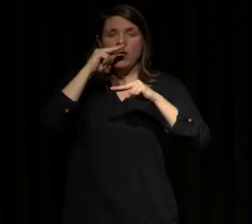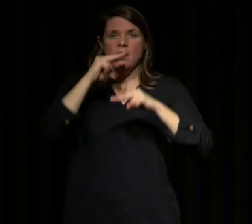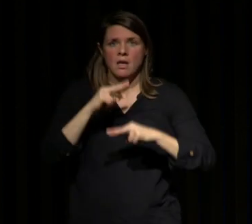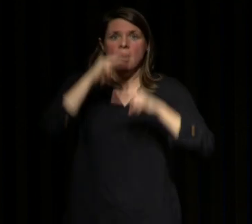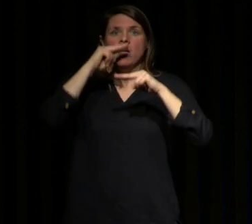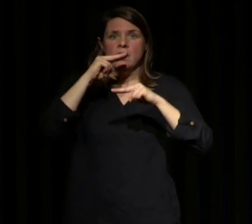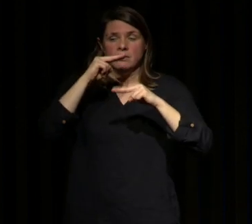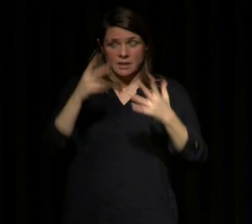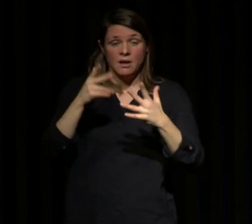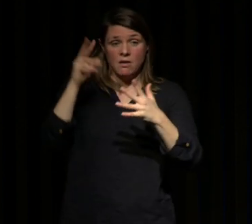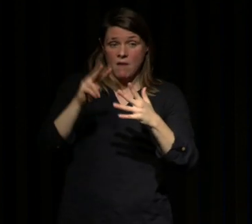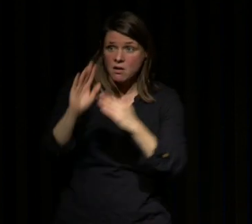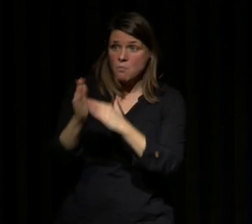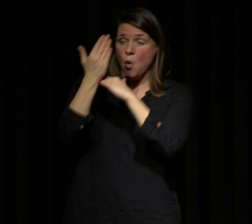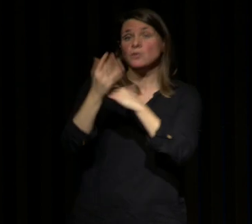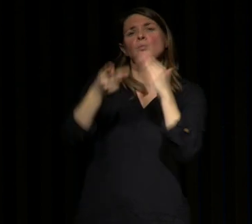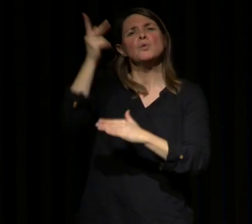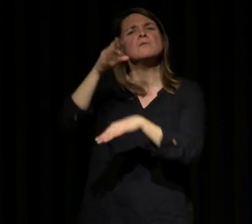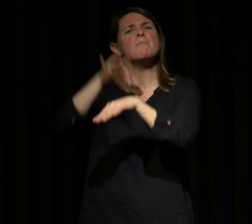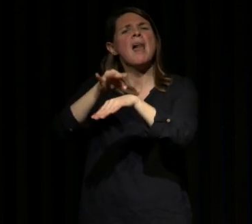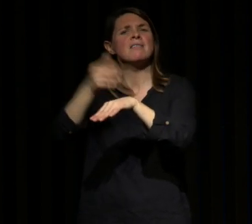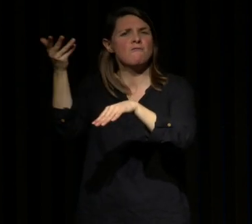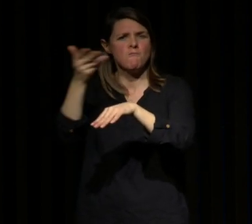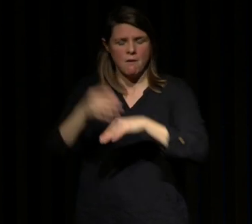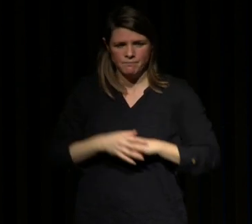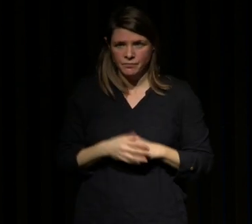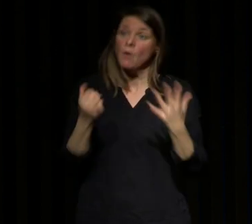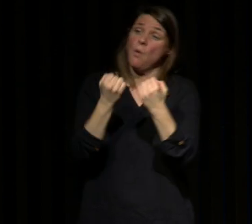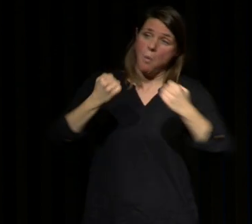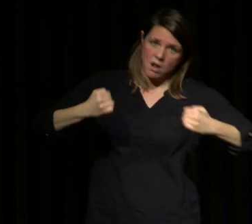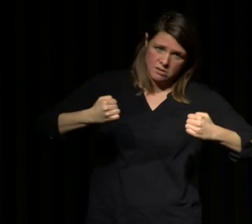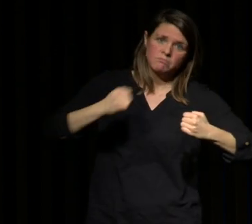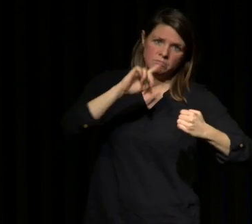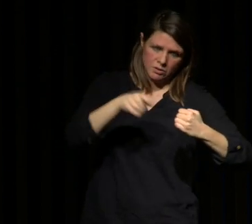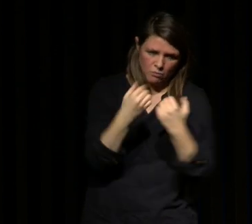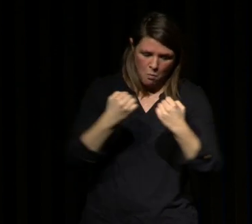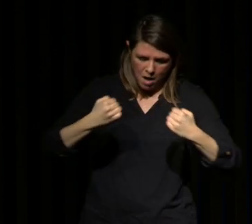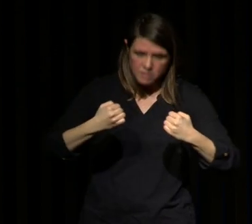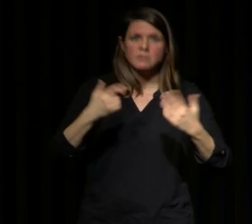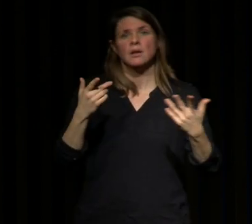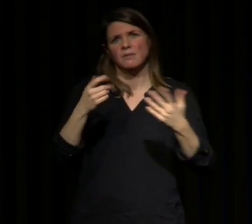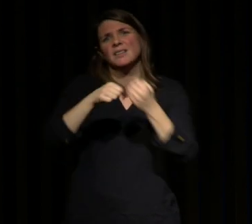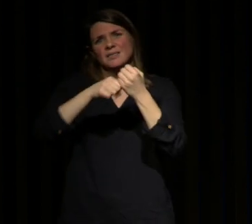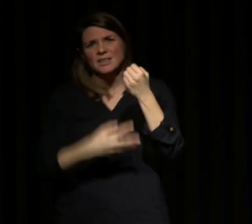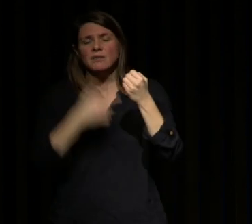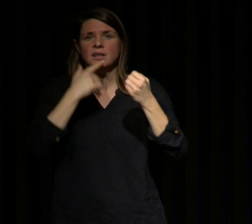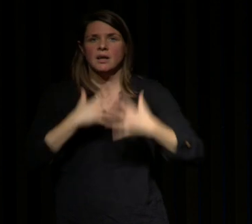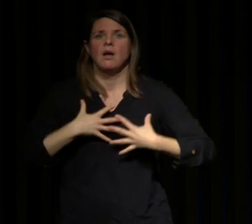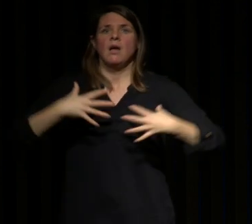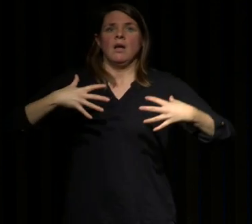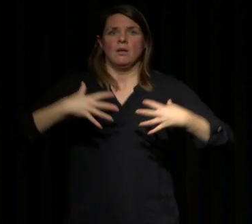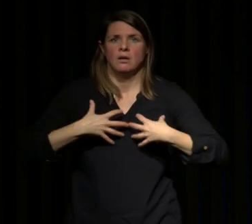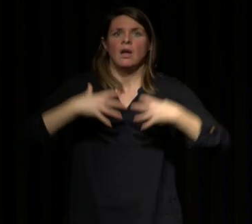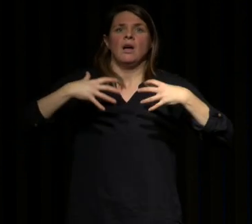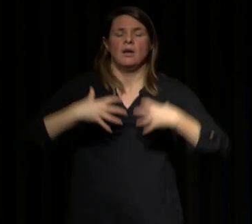sont surreprésentés chez les malades qui sont obèses en particulier avec des syndromes d'hypoventilation alvéolaire